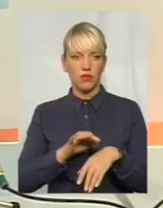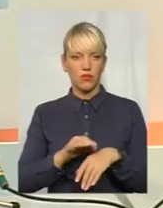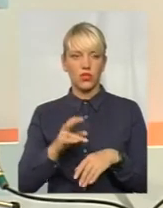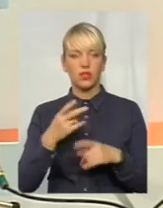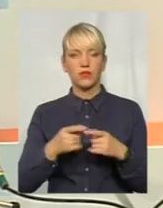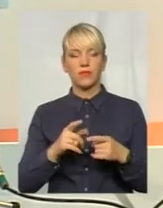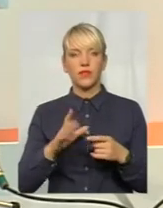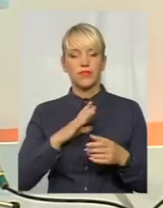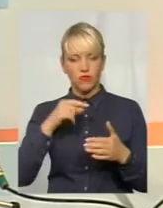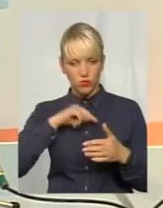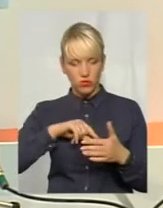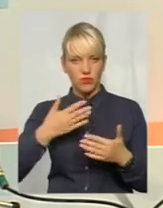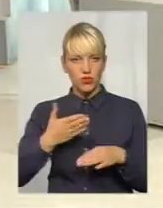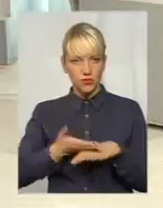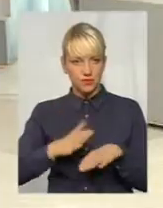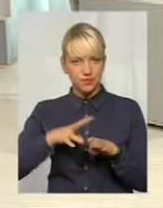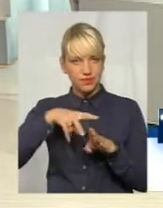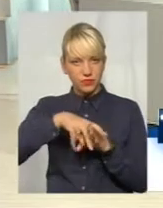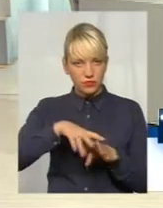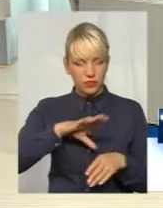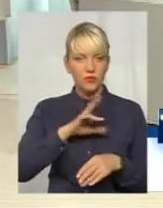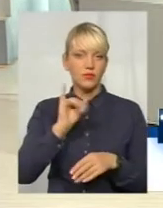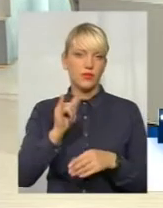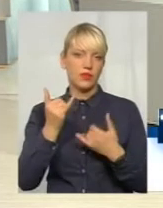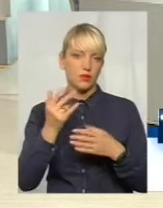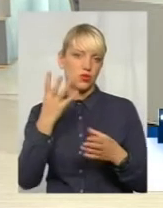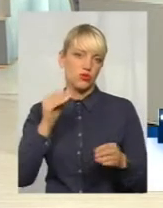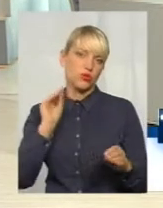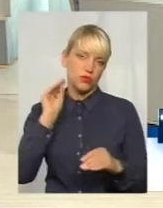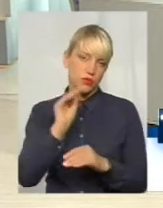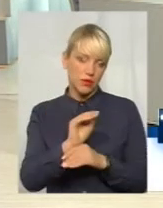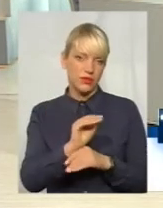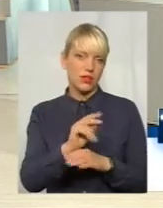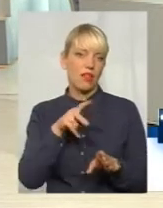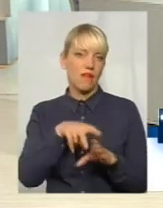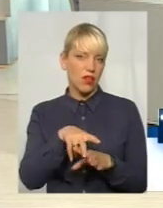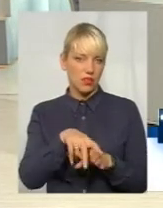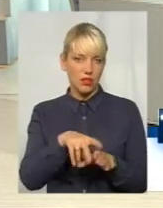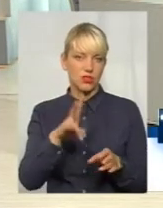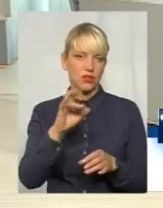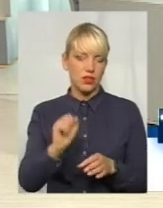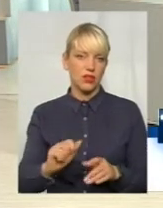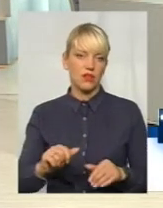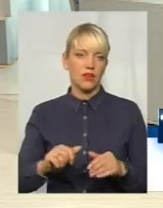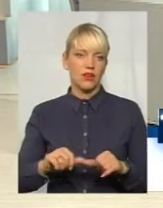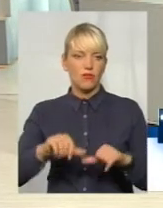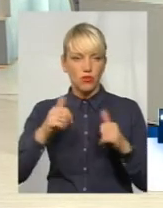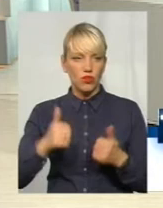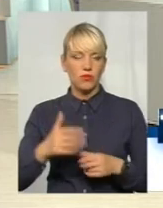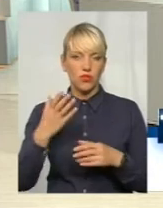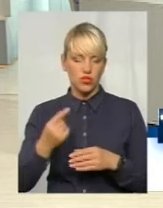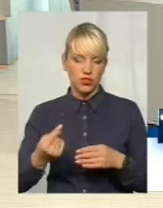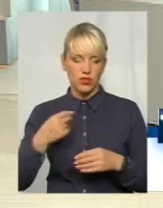уже напруження імунітету і в такий момент додавати їй іще чергове навантаження для формування чергової порції